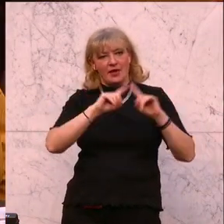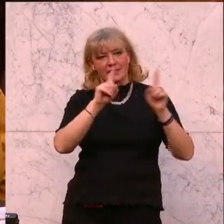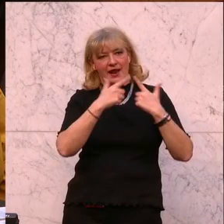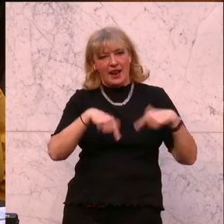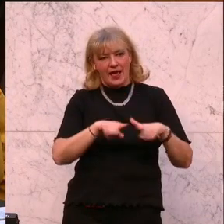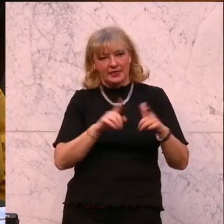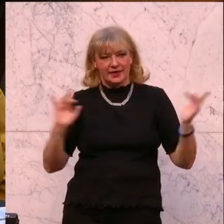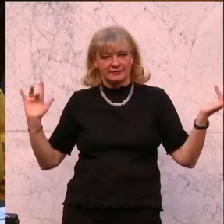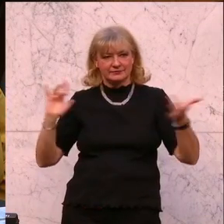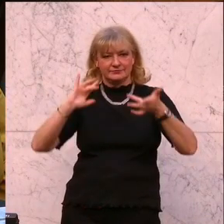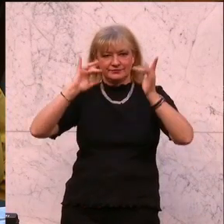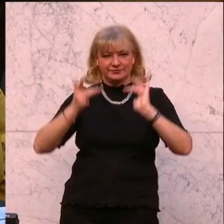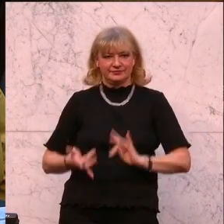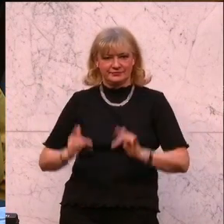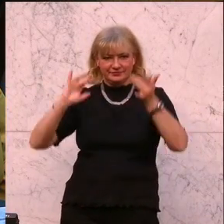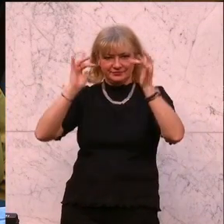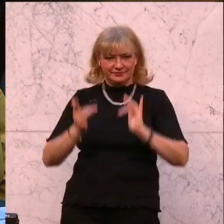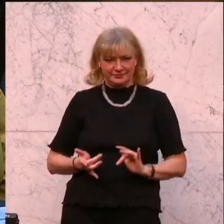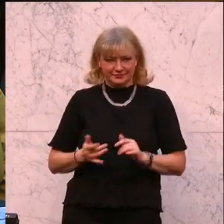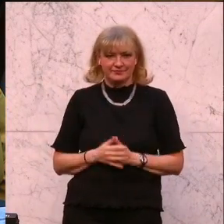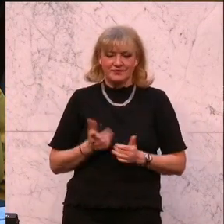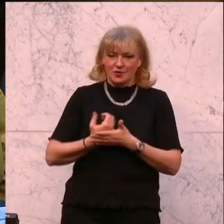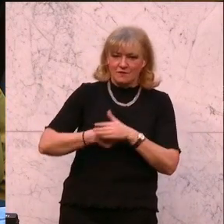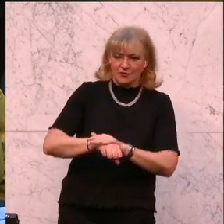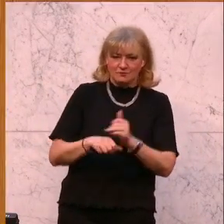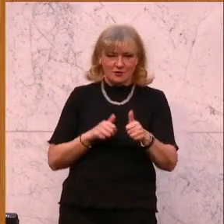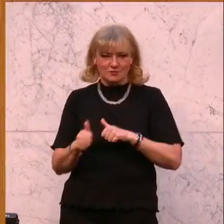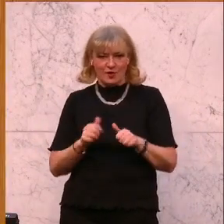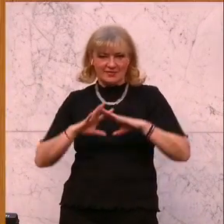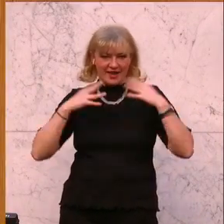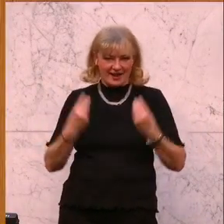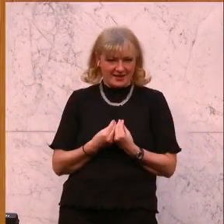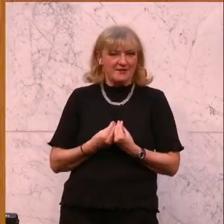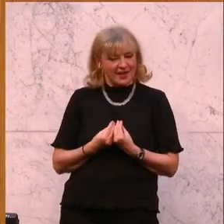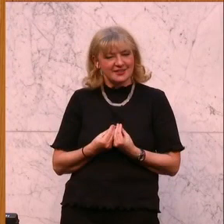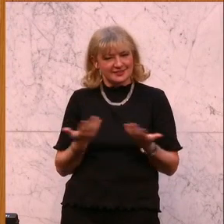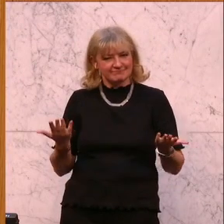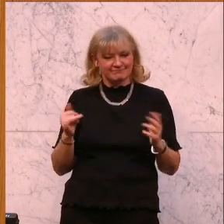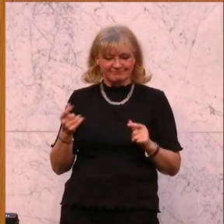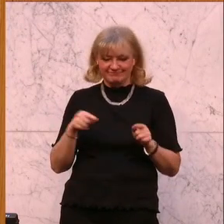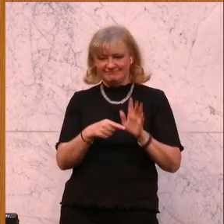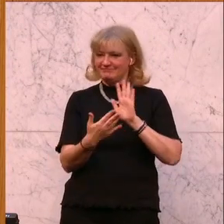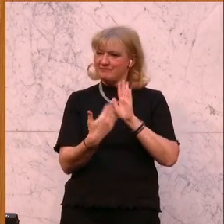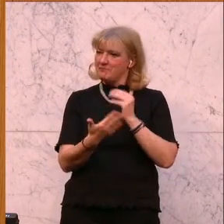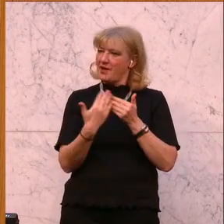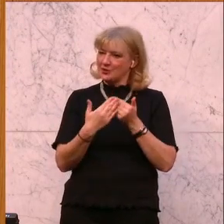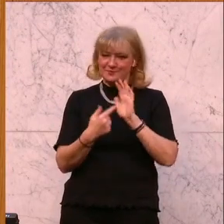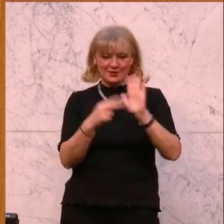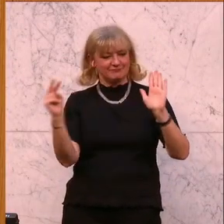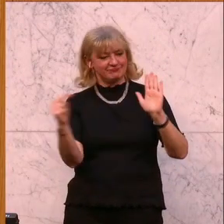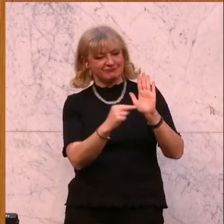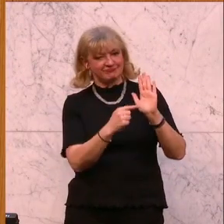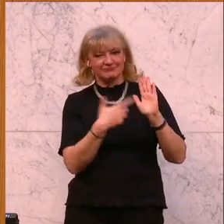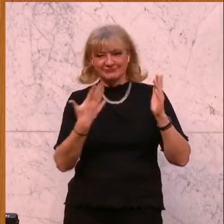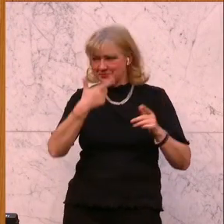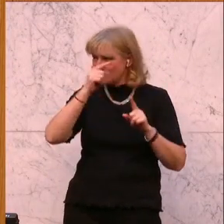teilzunehmen und anzutreten. Und Fußball und Sport im Allgemeinen sind ja anschauliche Beispiele dafür, wie Menschen